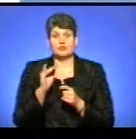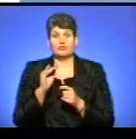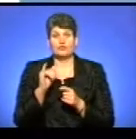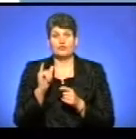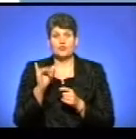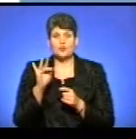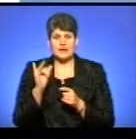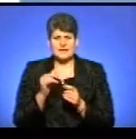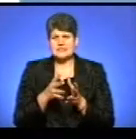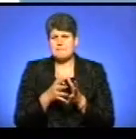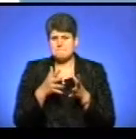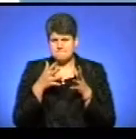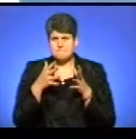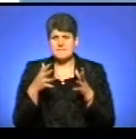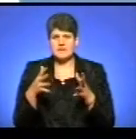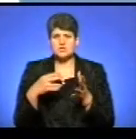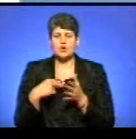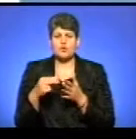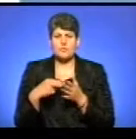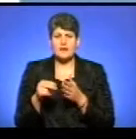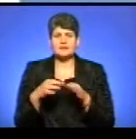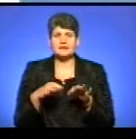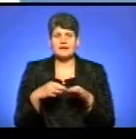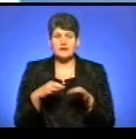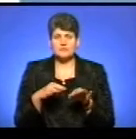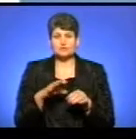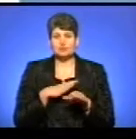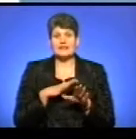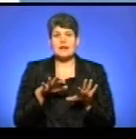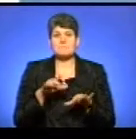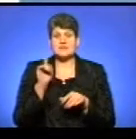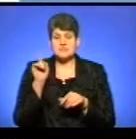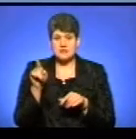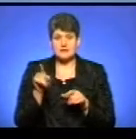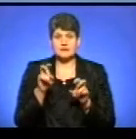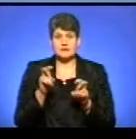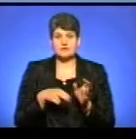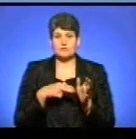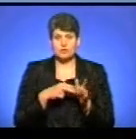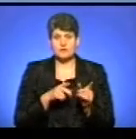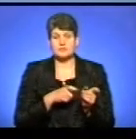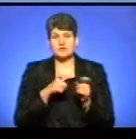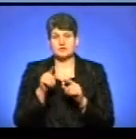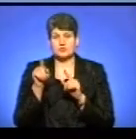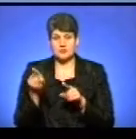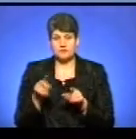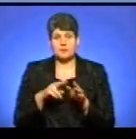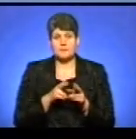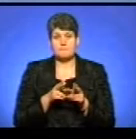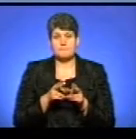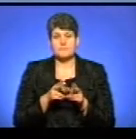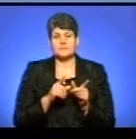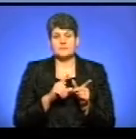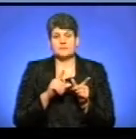набагато більше, і купляти транспортні засоби, що були на місцях, сідати в потяг, доїжджати до Константиновки, потім переїжджати в